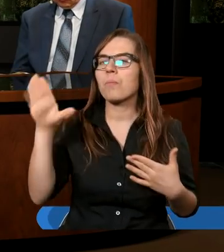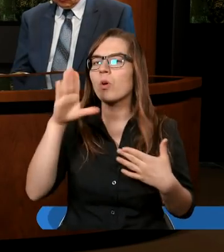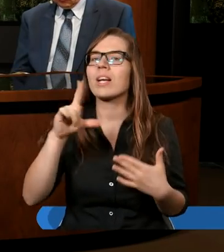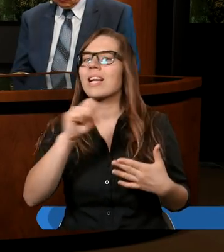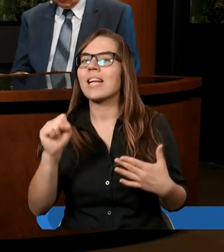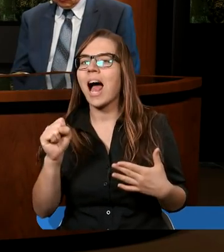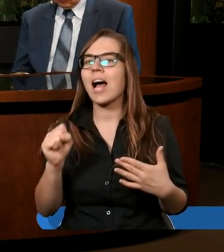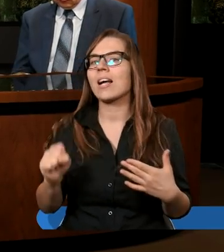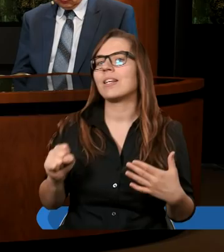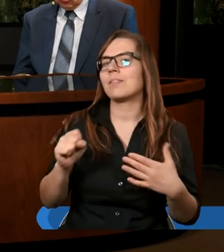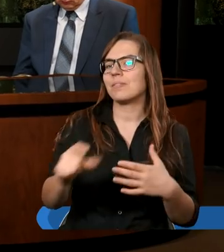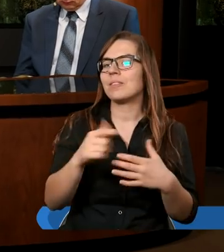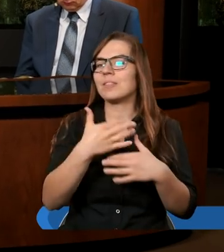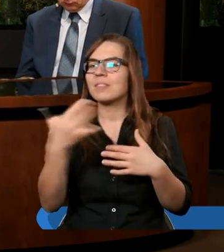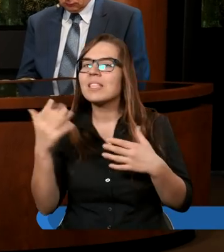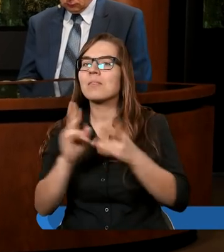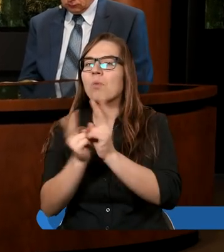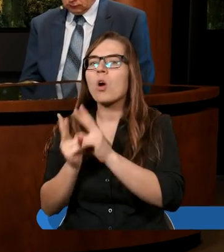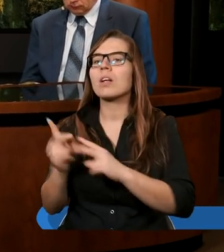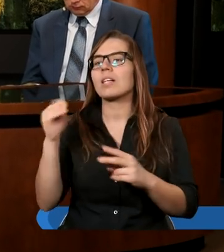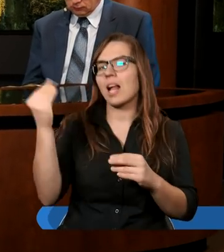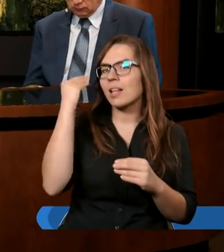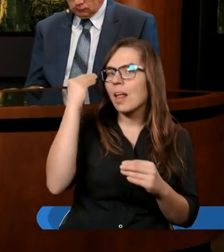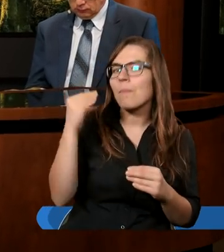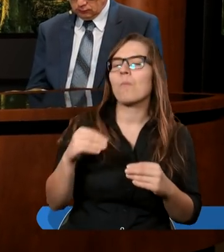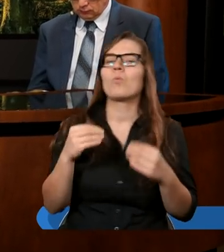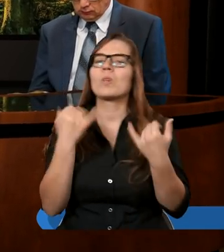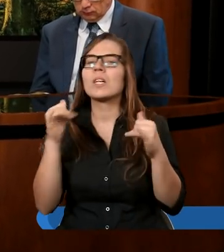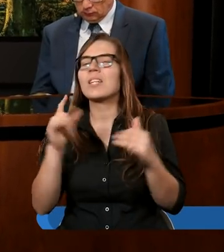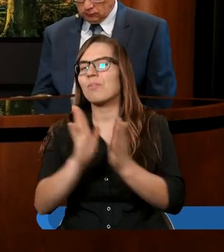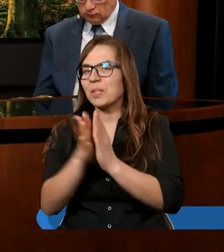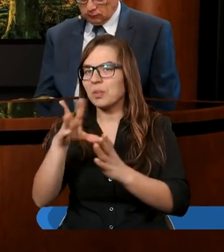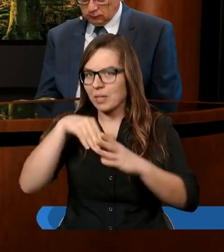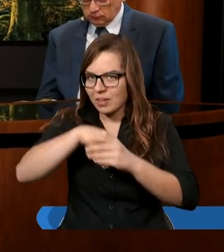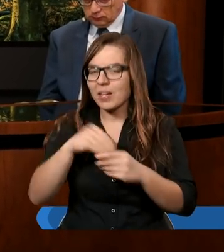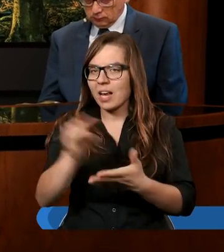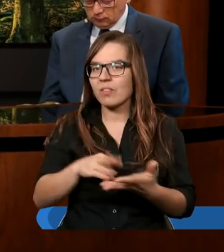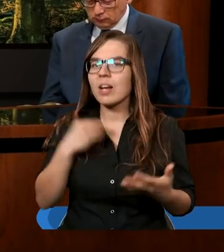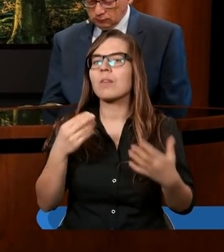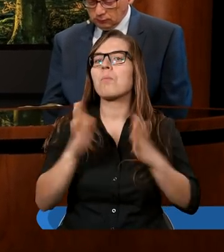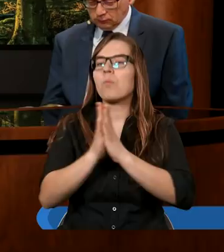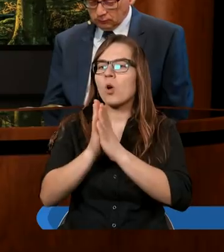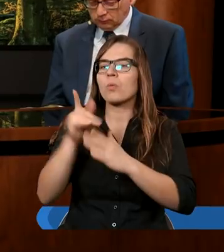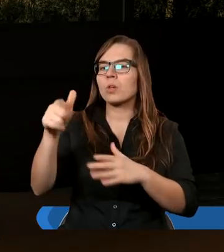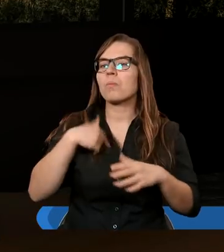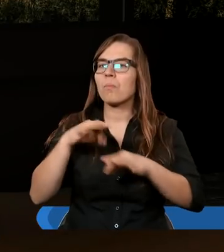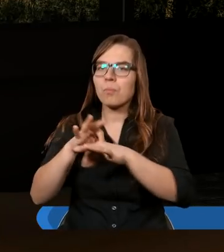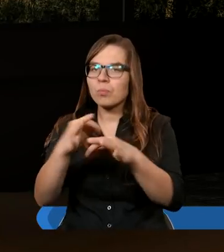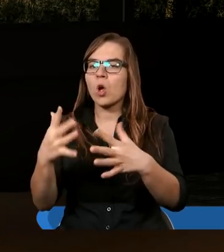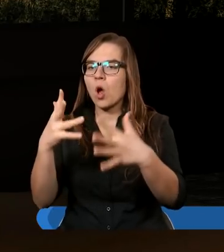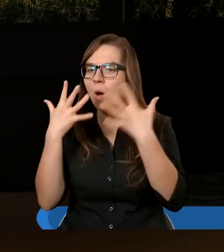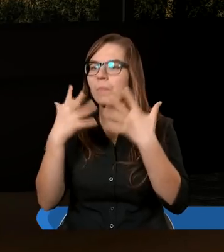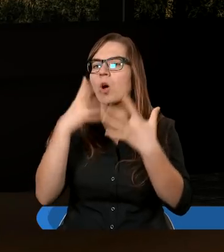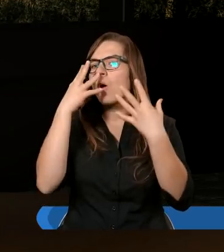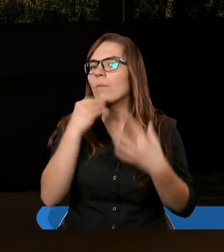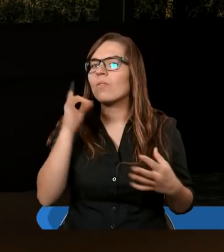Boże, za historię, za napomnienia, za wskazówki, jakie są w Piśmie Świętym. Prosimy Cię, abyś objawił nam swoją wolę,